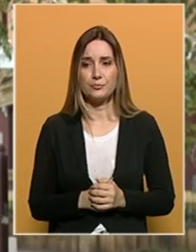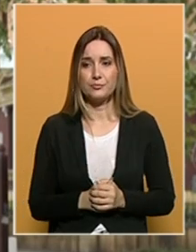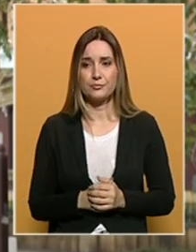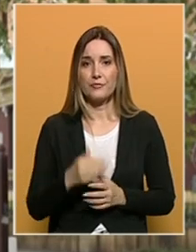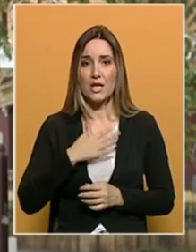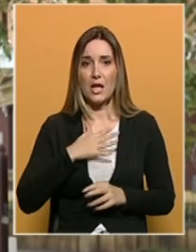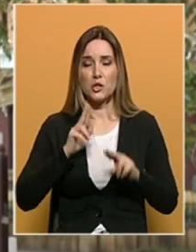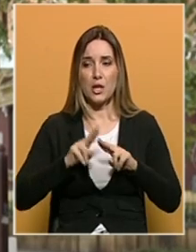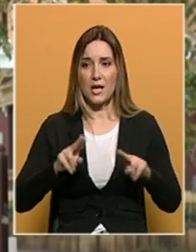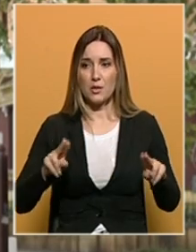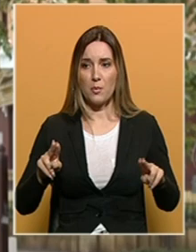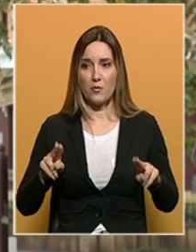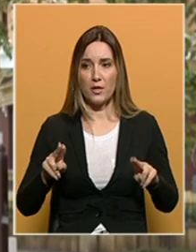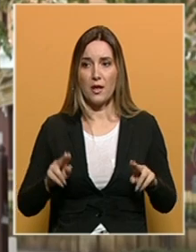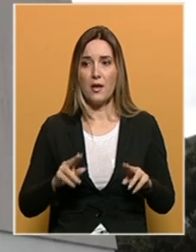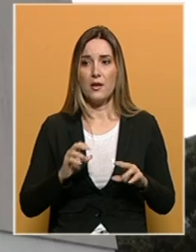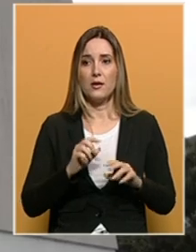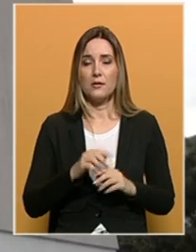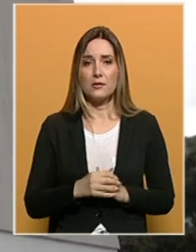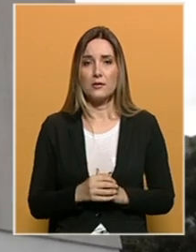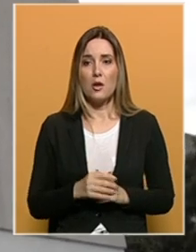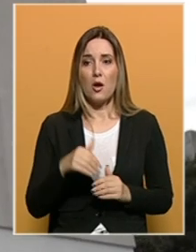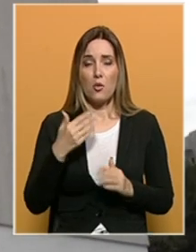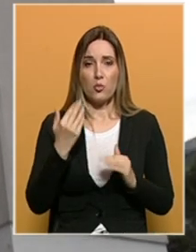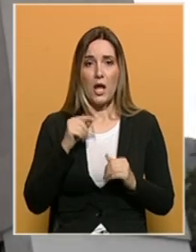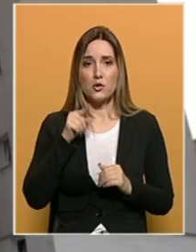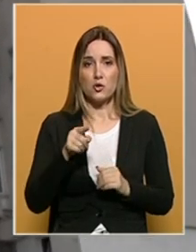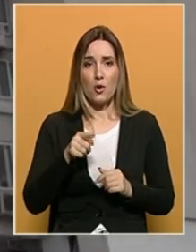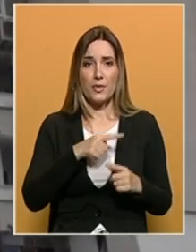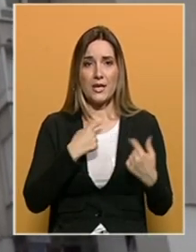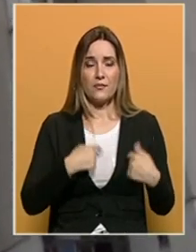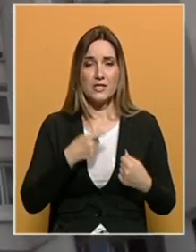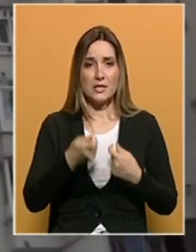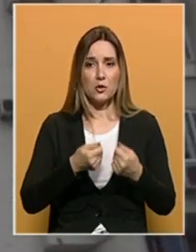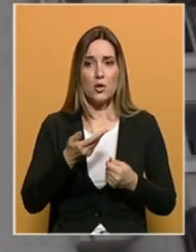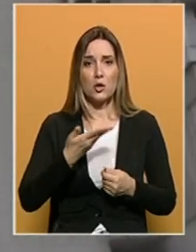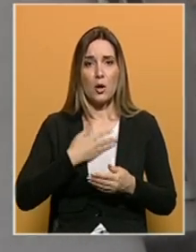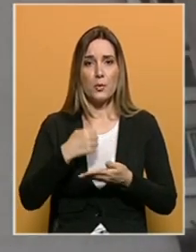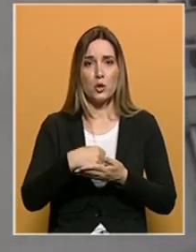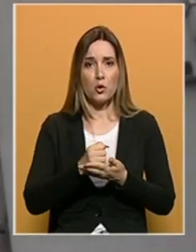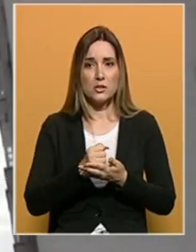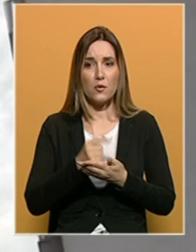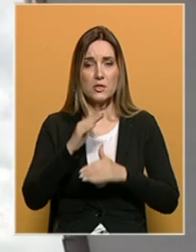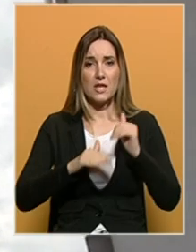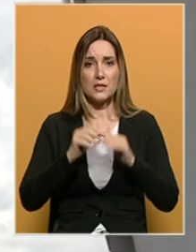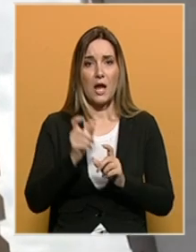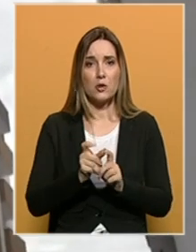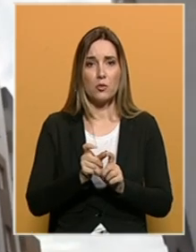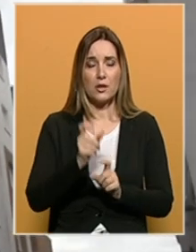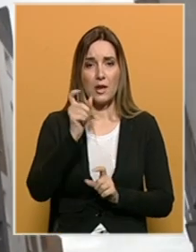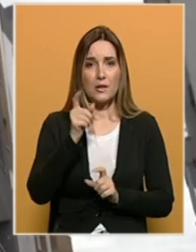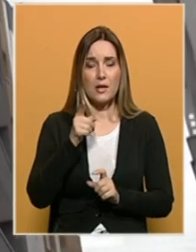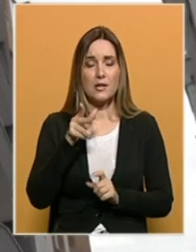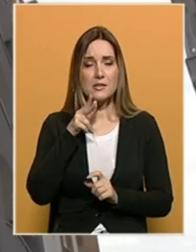Naša imovina na kraju krajeva je ubezvrijeđena. Unatoč tomu, investitor je dobio dozvolu za izgradnju zgrade što je bio povod članovima